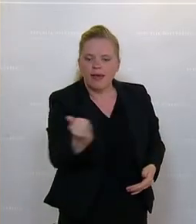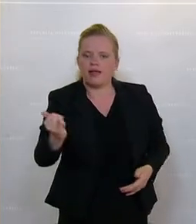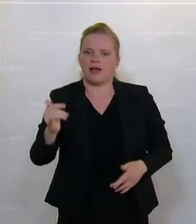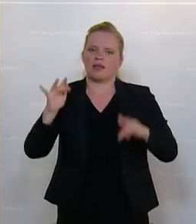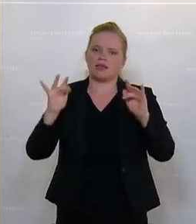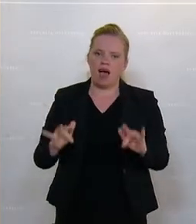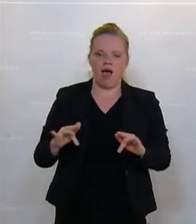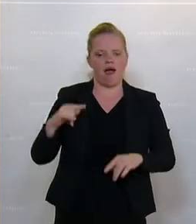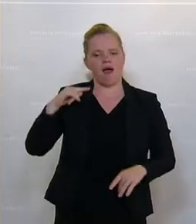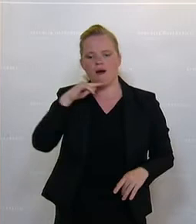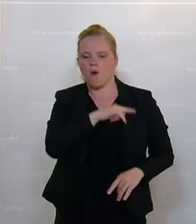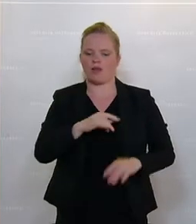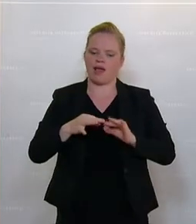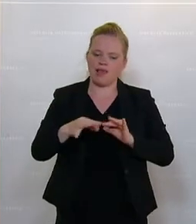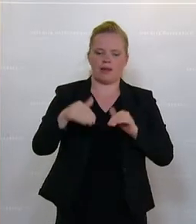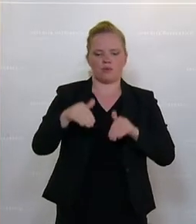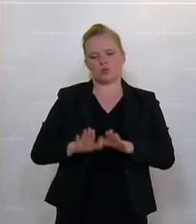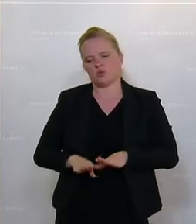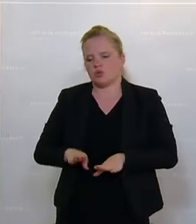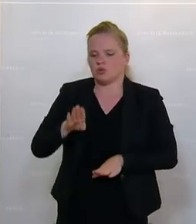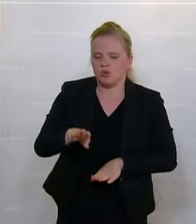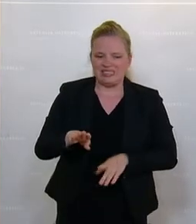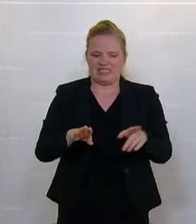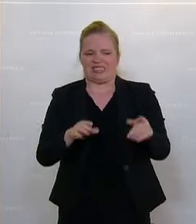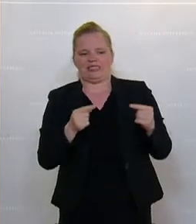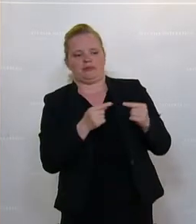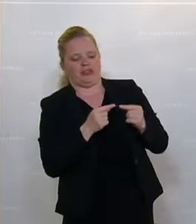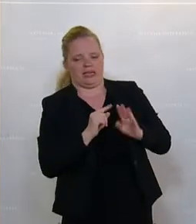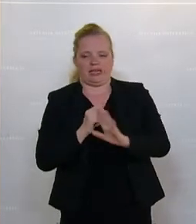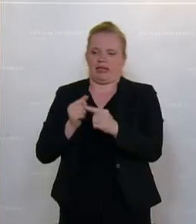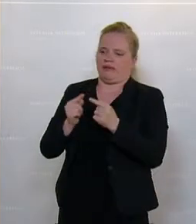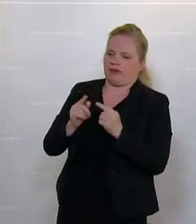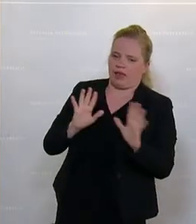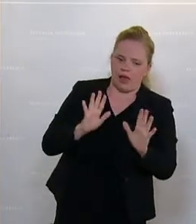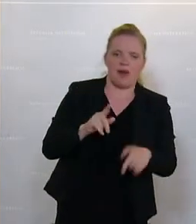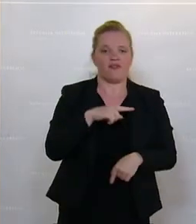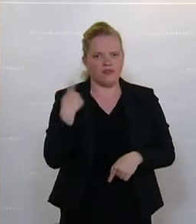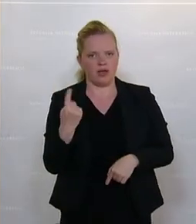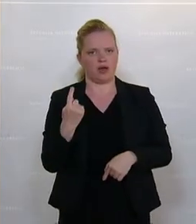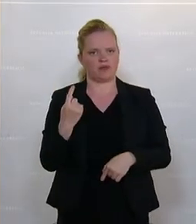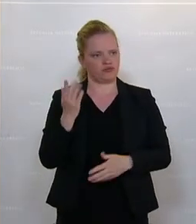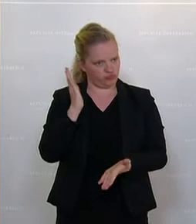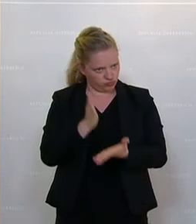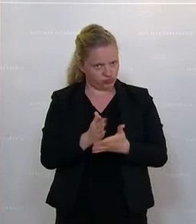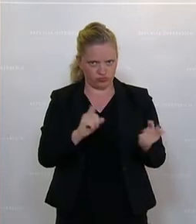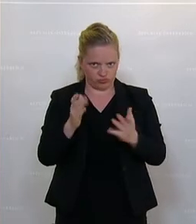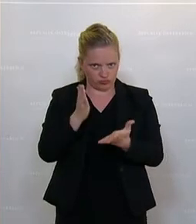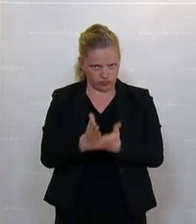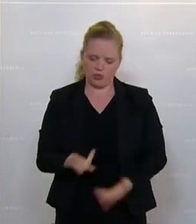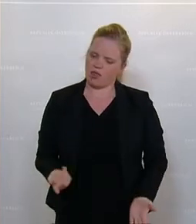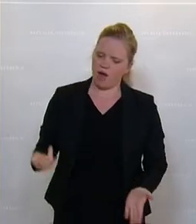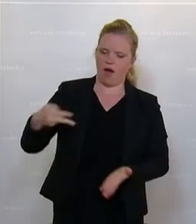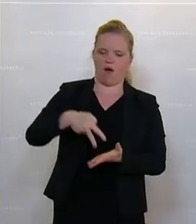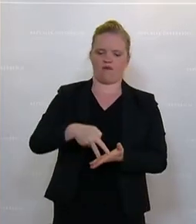rote Linien überschreiten muss. Einmal tut es dem weh, einmal dem. Aber wir stehen dann auf und